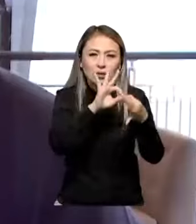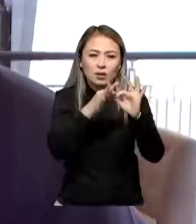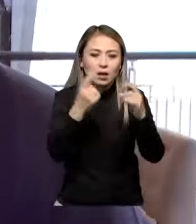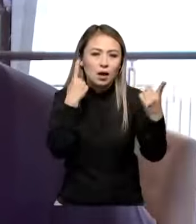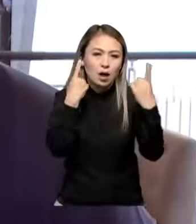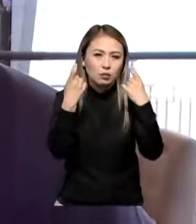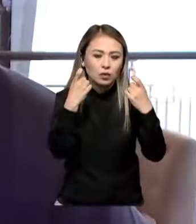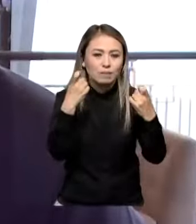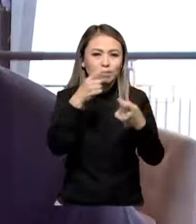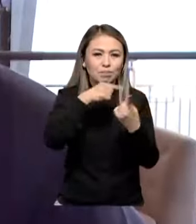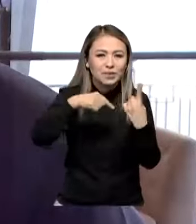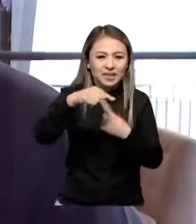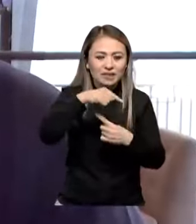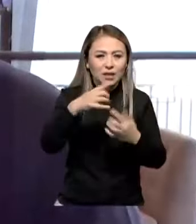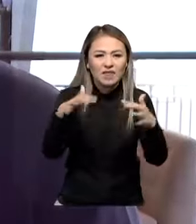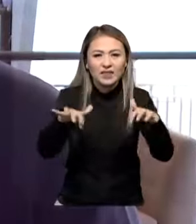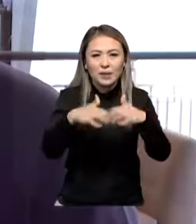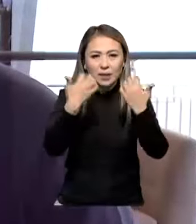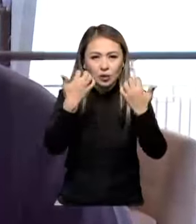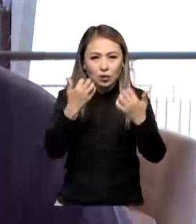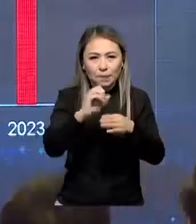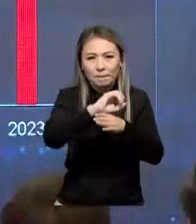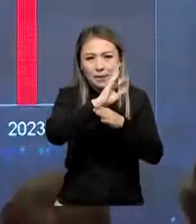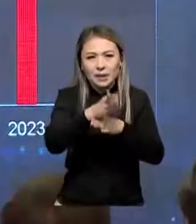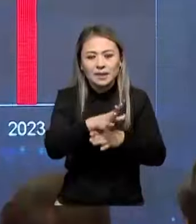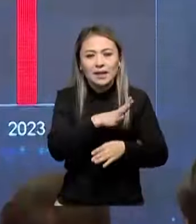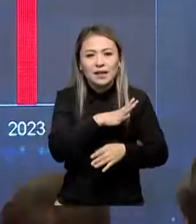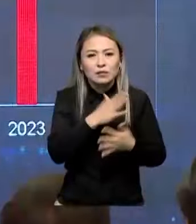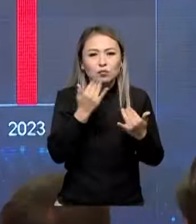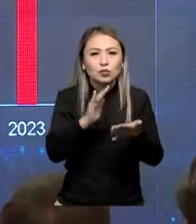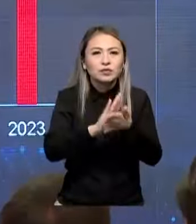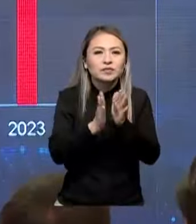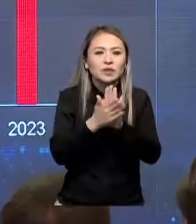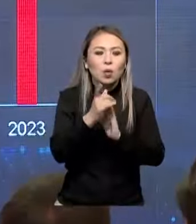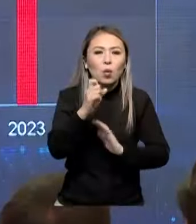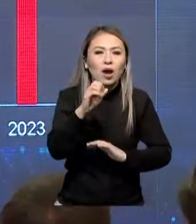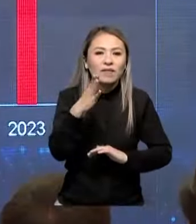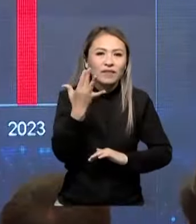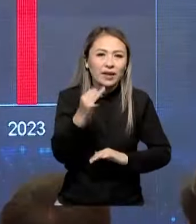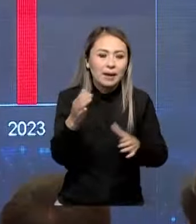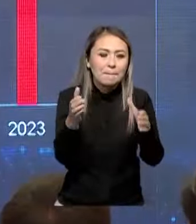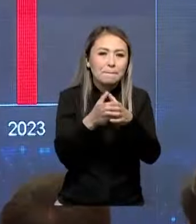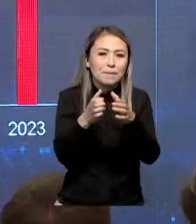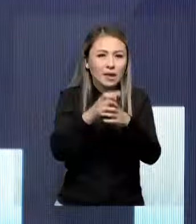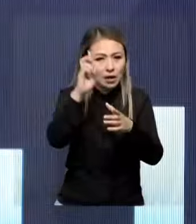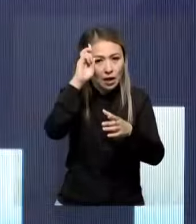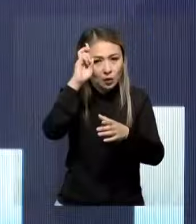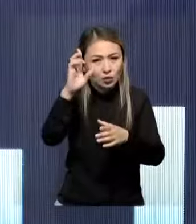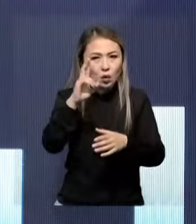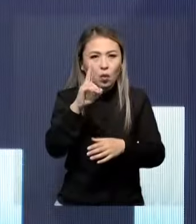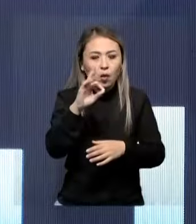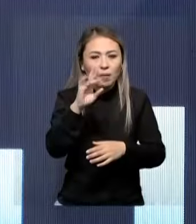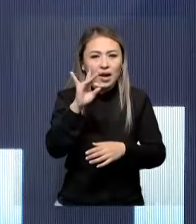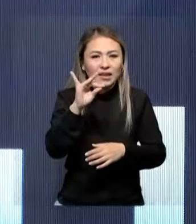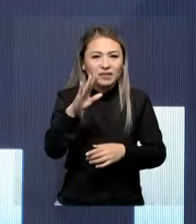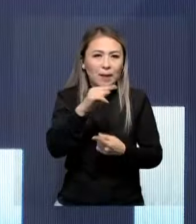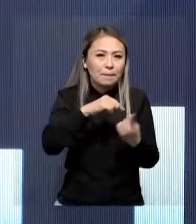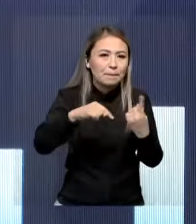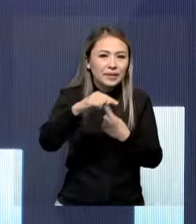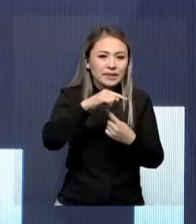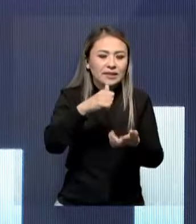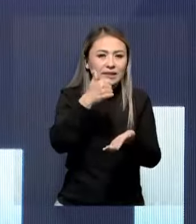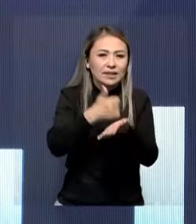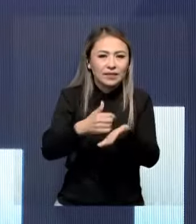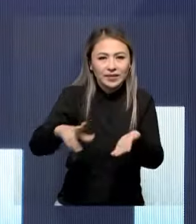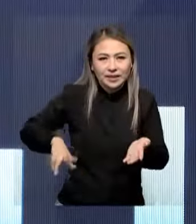қауіпсіздік және бизнес процестерді афтаматтандыруға мамандандырылған біз. Шара барысында Huawei кампаниясының үкіметтік және корпоративтік бизнес бөлімнің